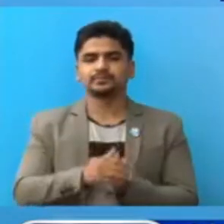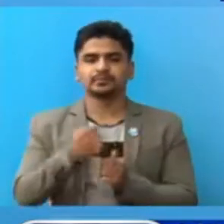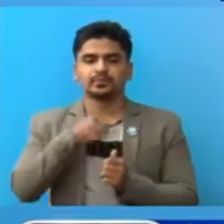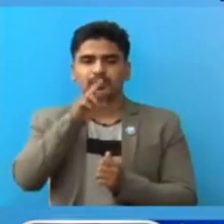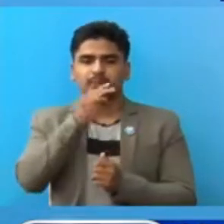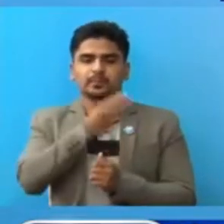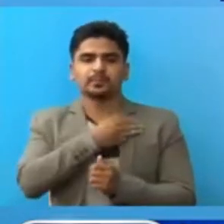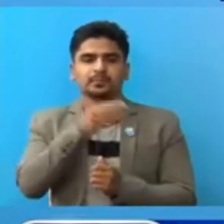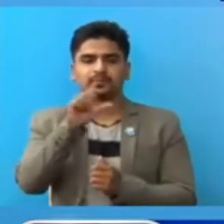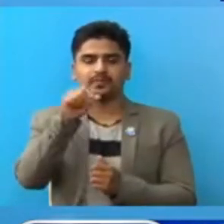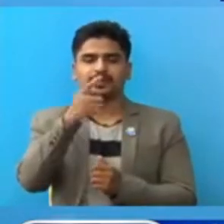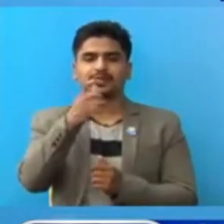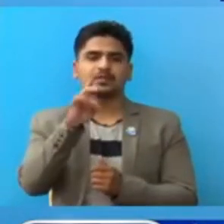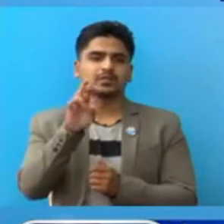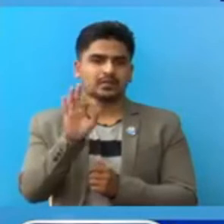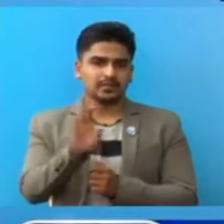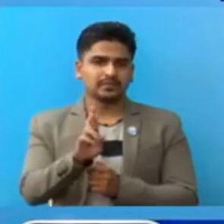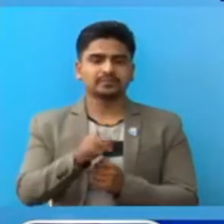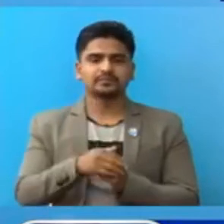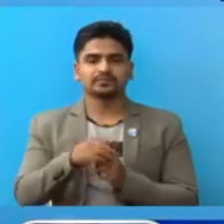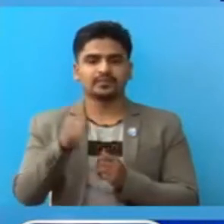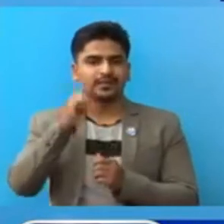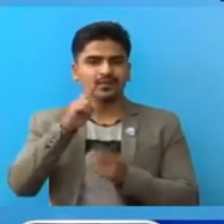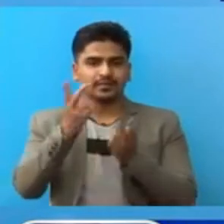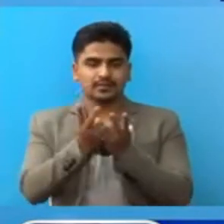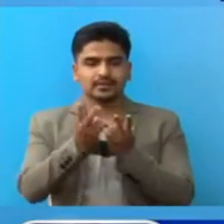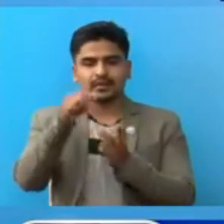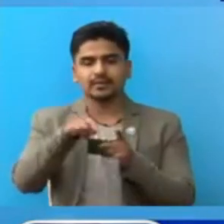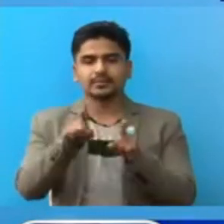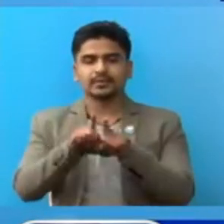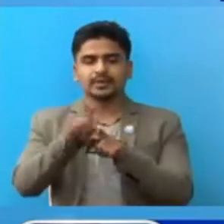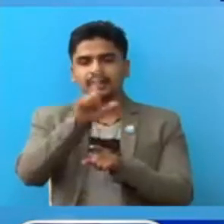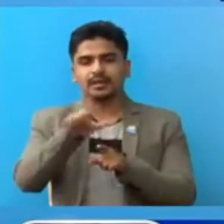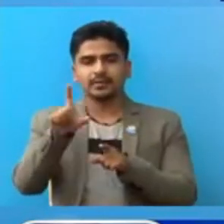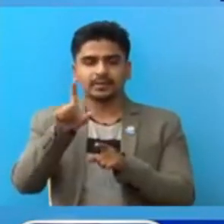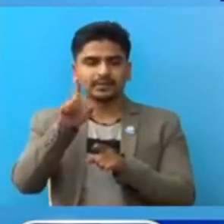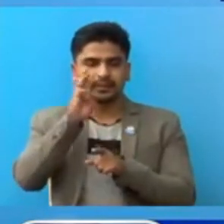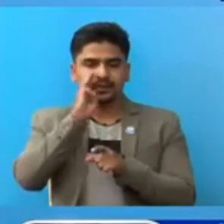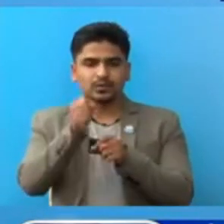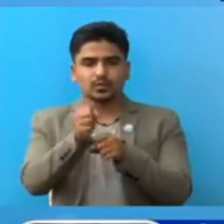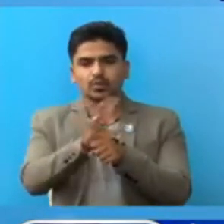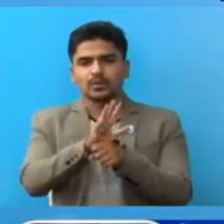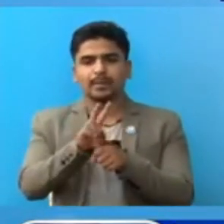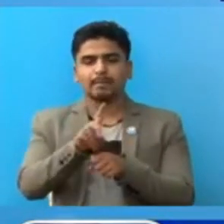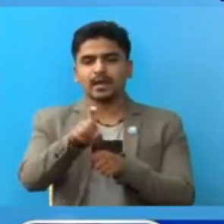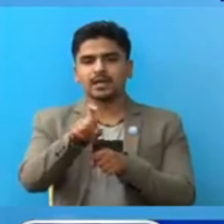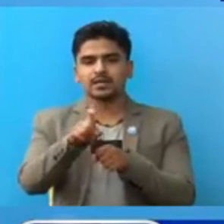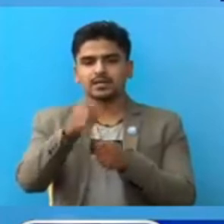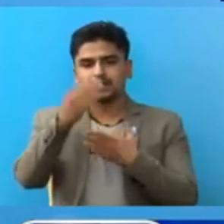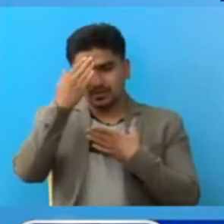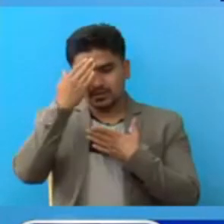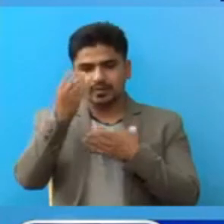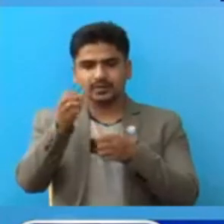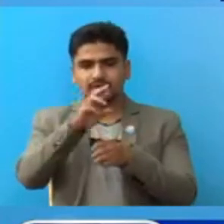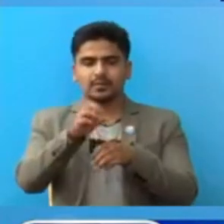प्राध्यपक डाक्टर जागे सुरुग उतम हामी हर एक दिन जस्ते है आज पनी नेपाल मां कोरोना भाईरस को संक्रमंड